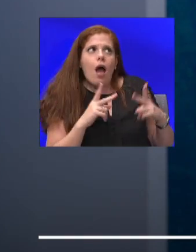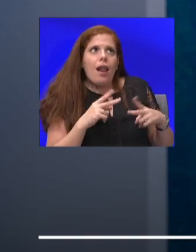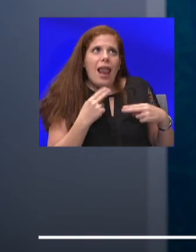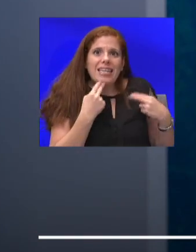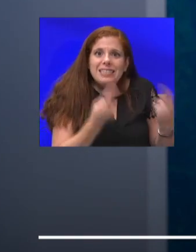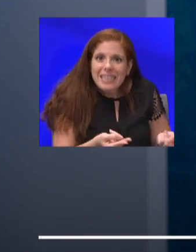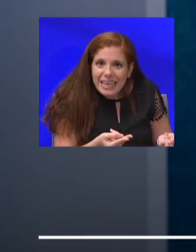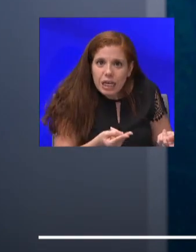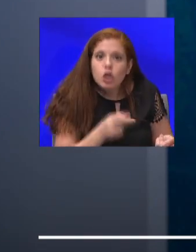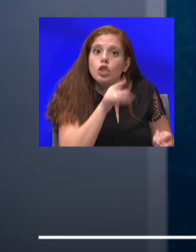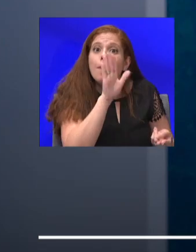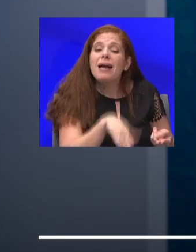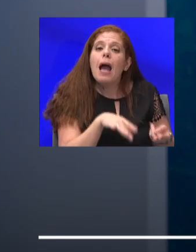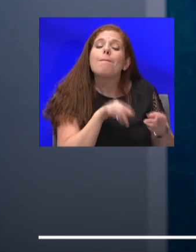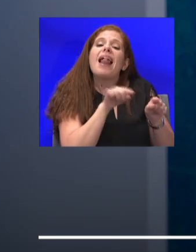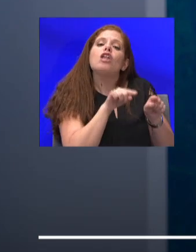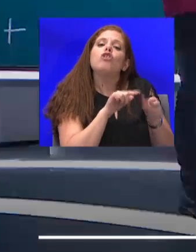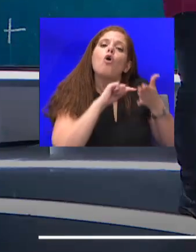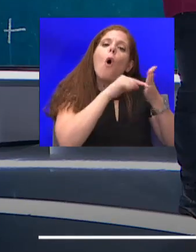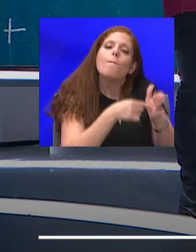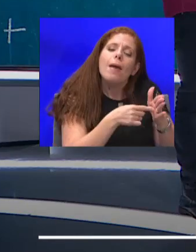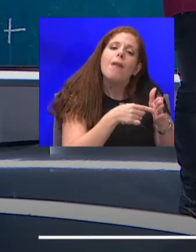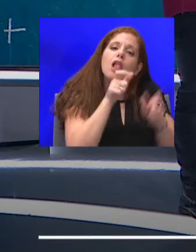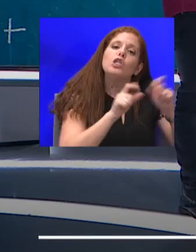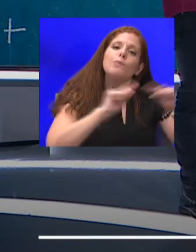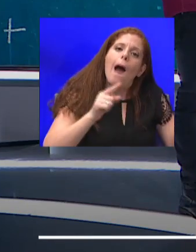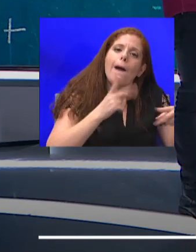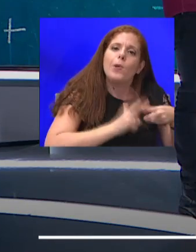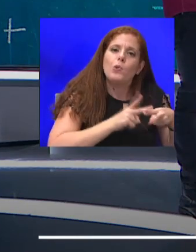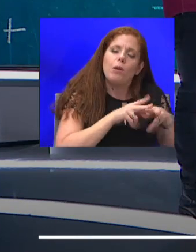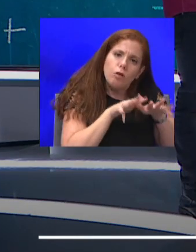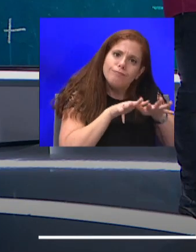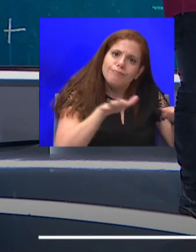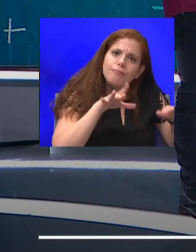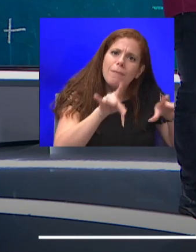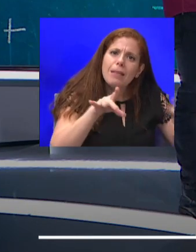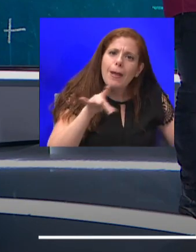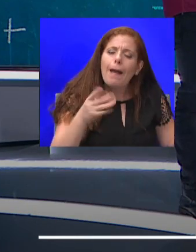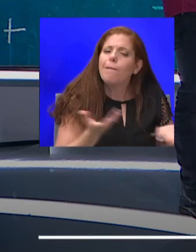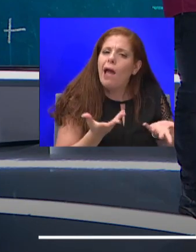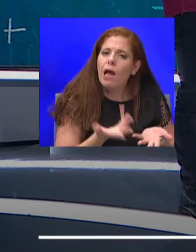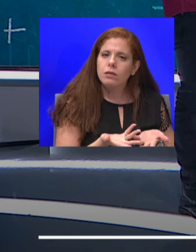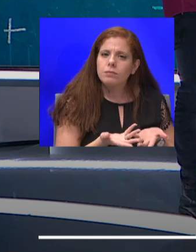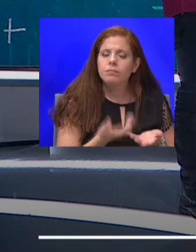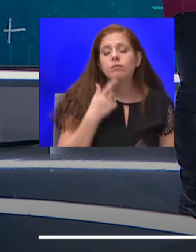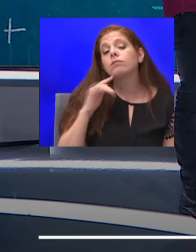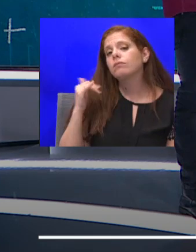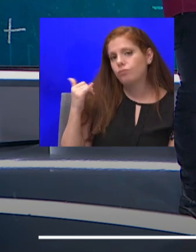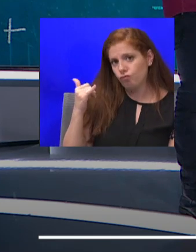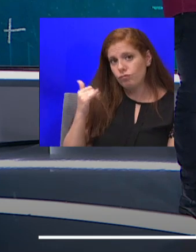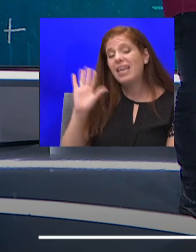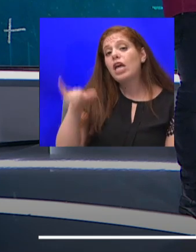המדביקים? אז תראה, יש להם מספיק נגיפים כדי לייצר נוגדנים,